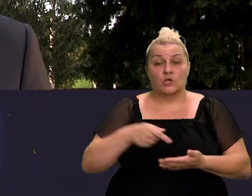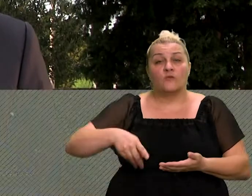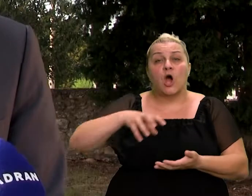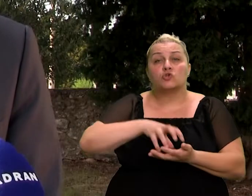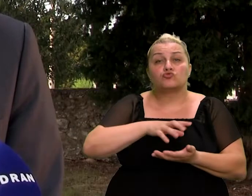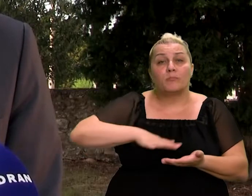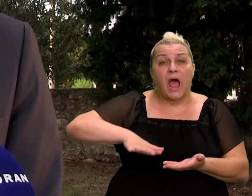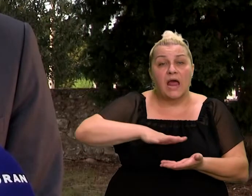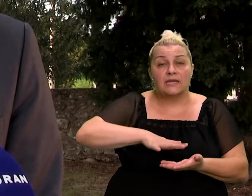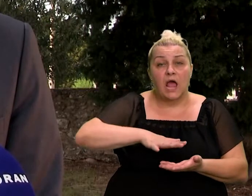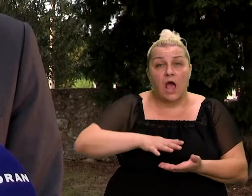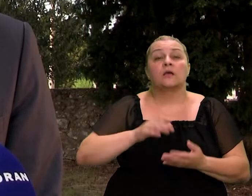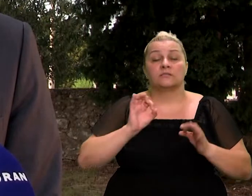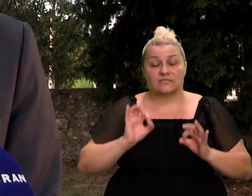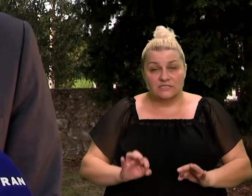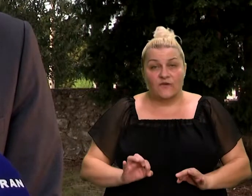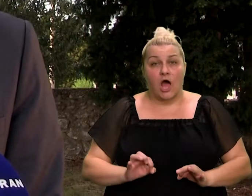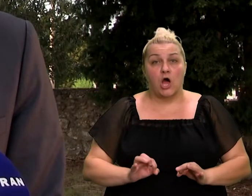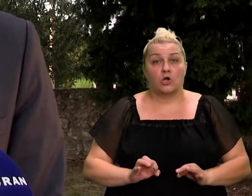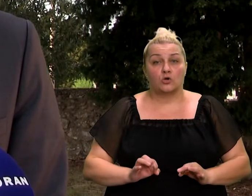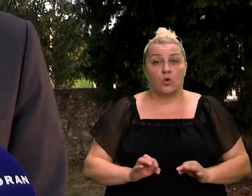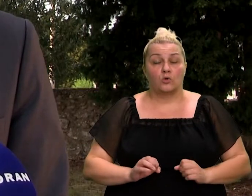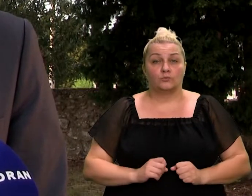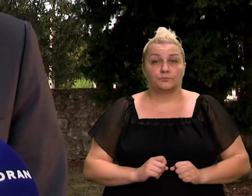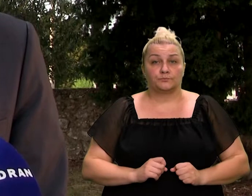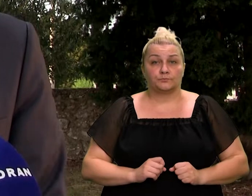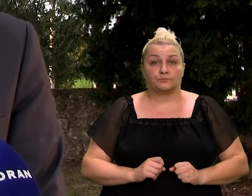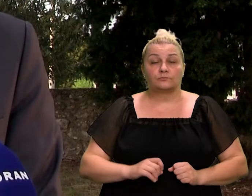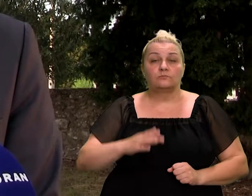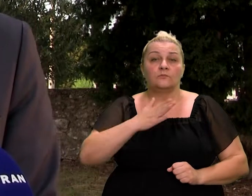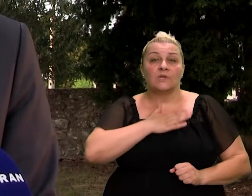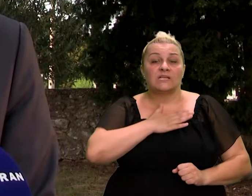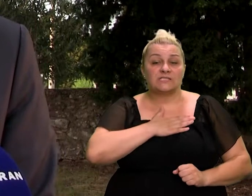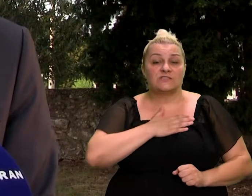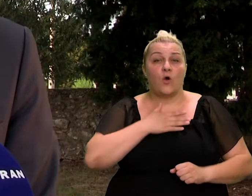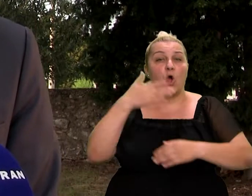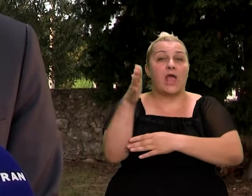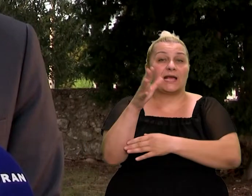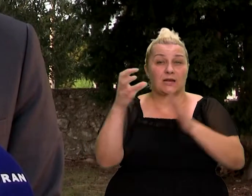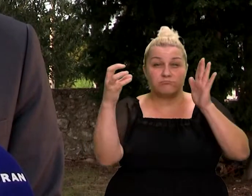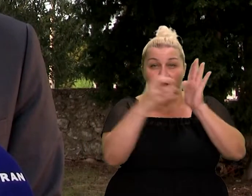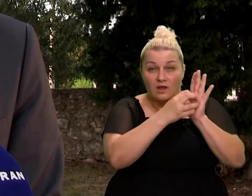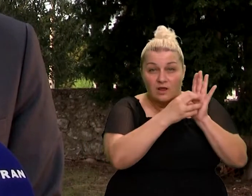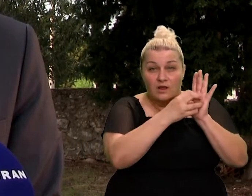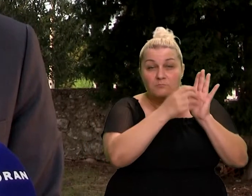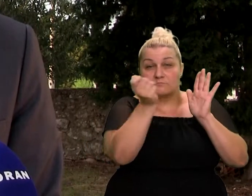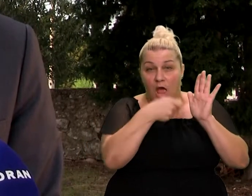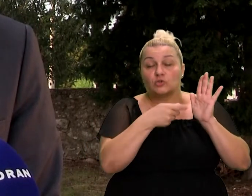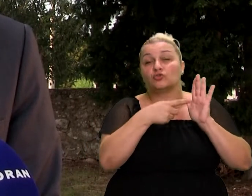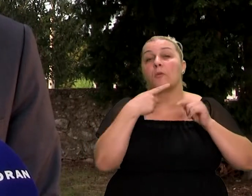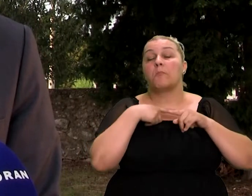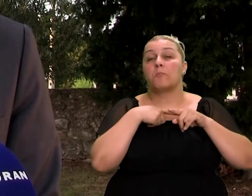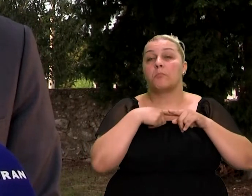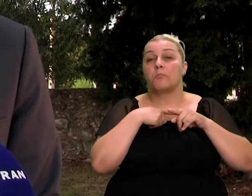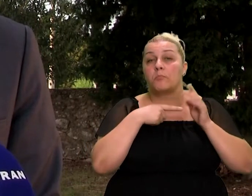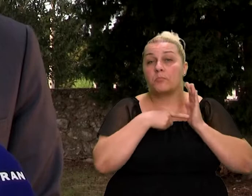županija stvarno opravdava ova imač na svom grbu i pokazujemo da